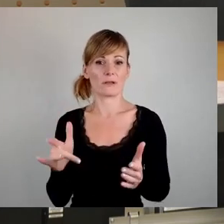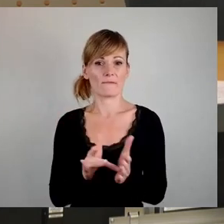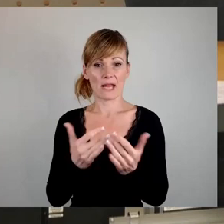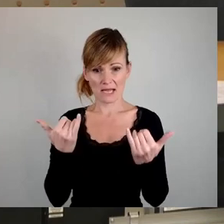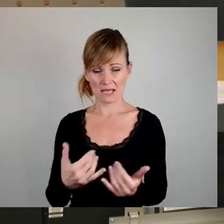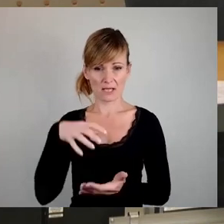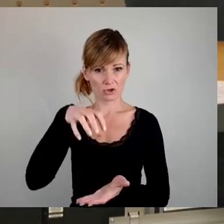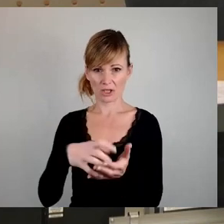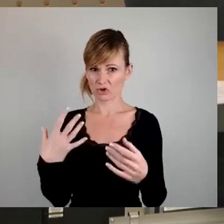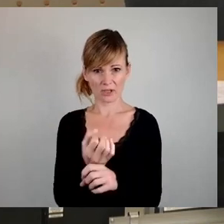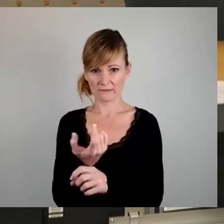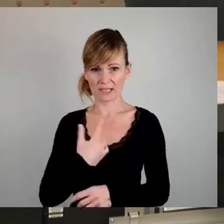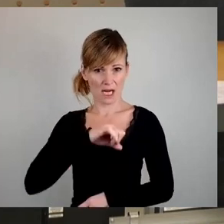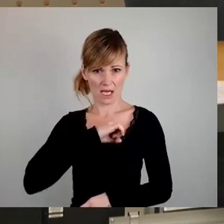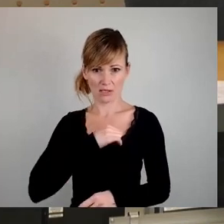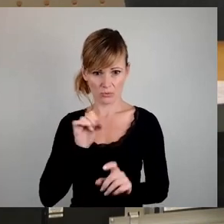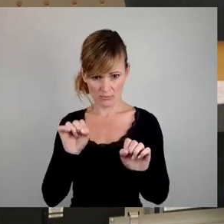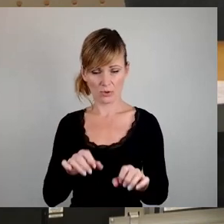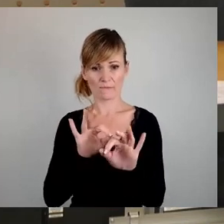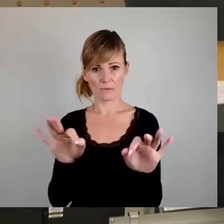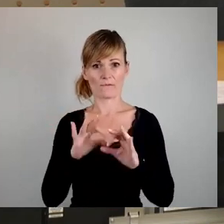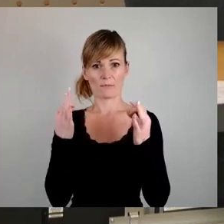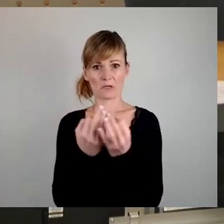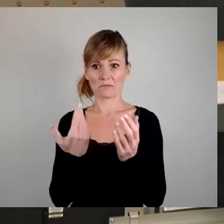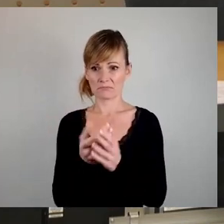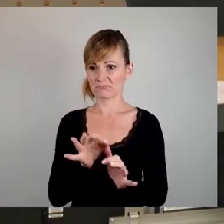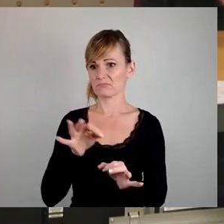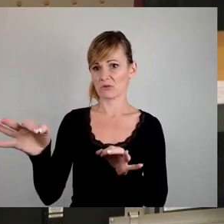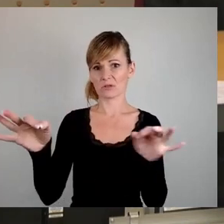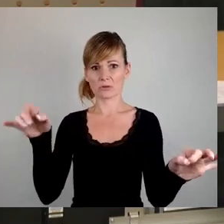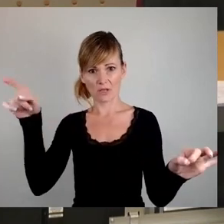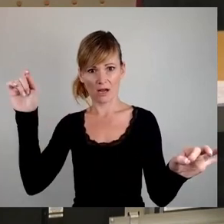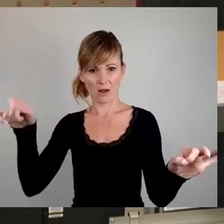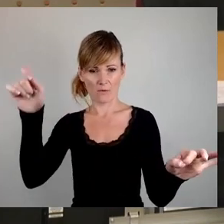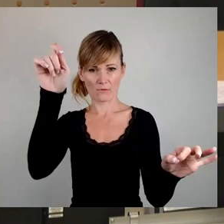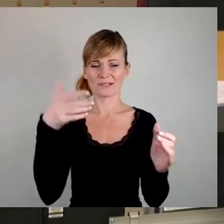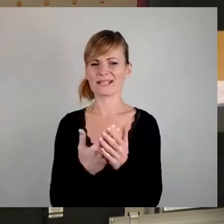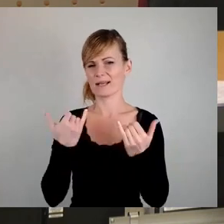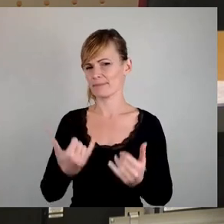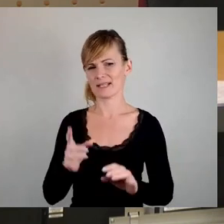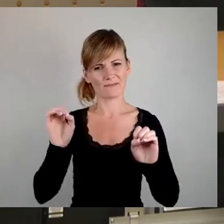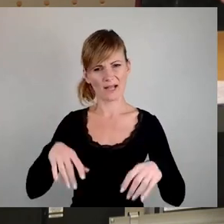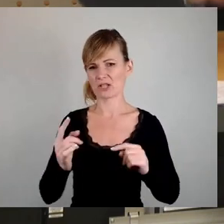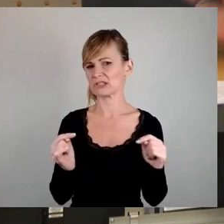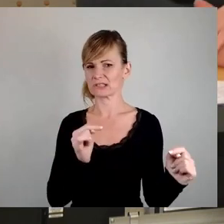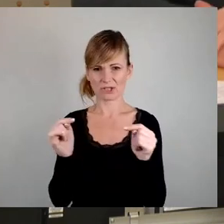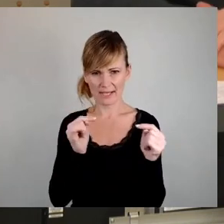vernachlässigt hat. Von daher ist es der falsche Zeitpunkt, sich im Stadtrat darüber zu streiten, welches der richtige Weg ist, die